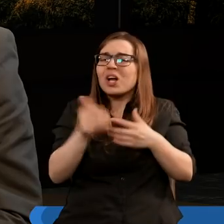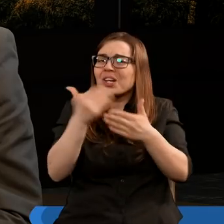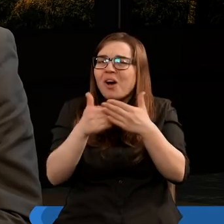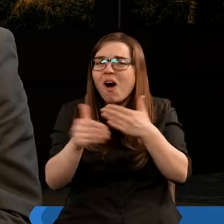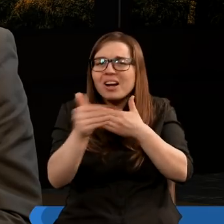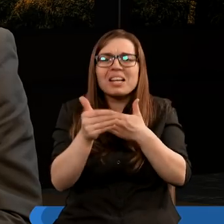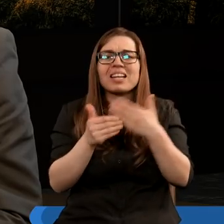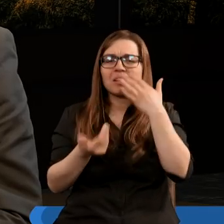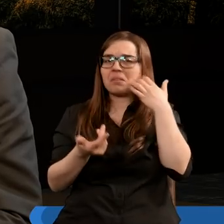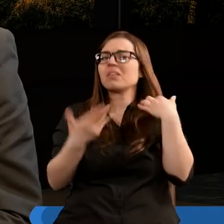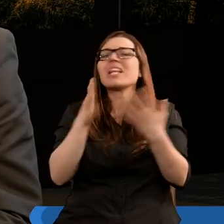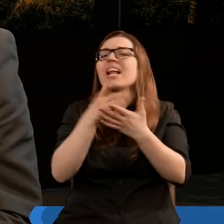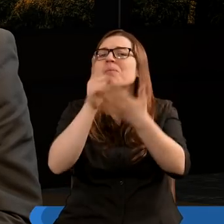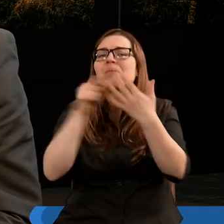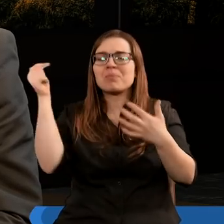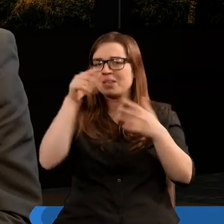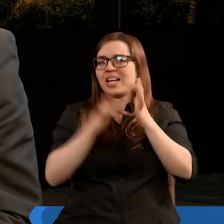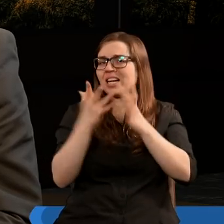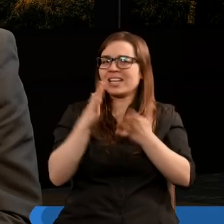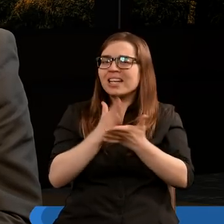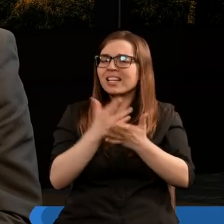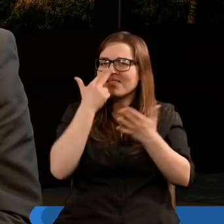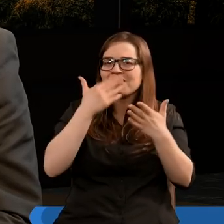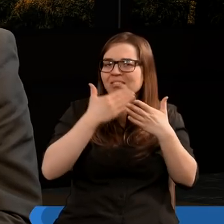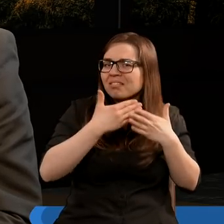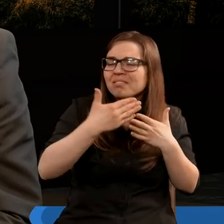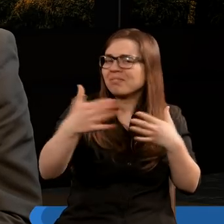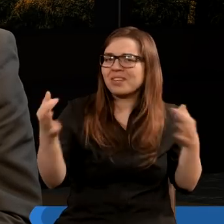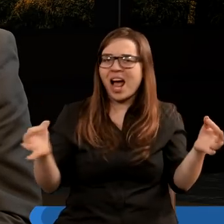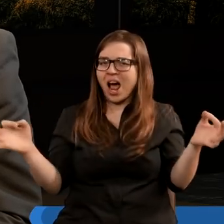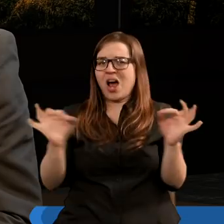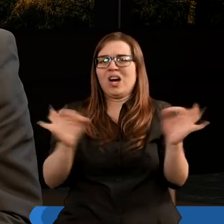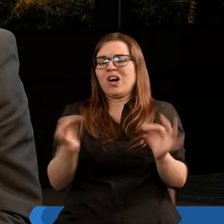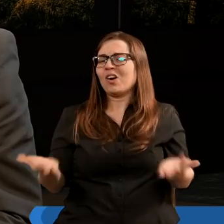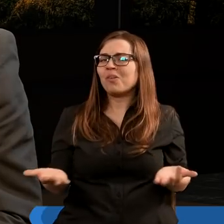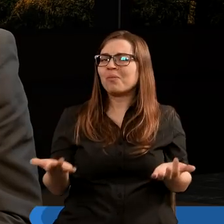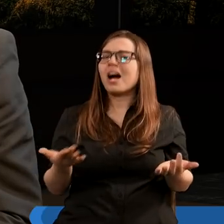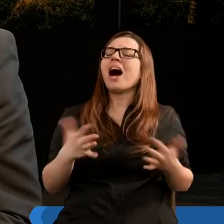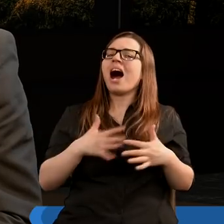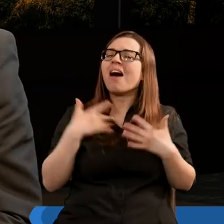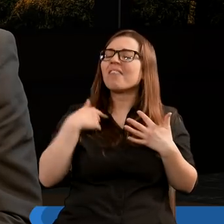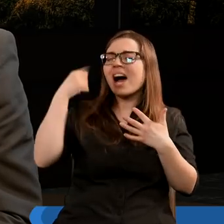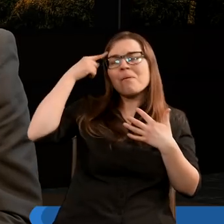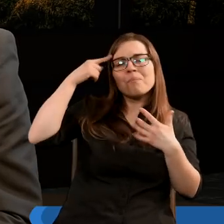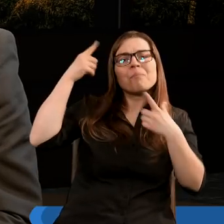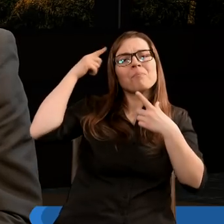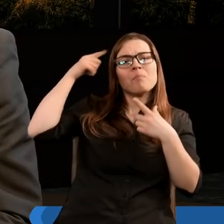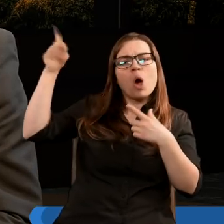już tylko przyjście Jezusa. I wydaje mi się, że Pan Bóg woła,